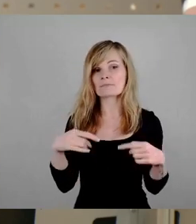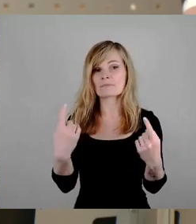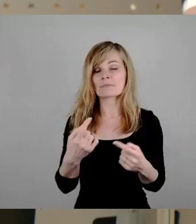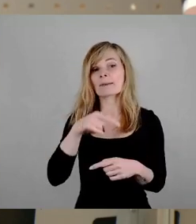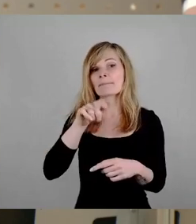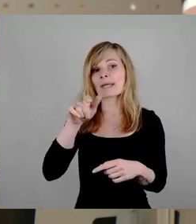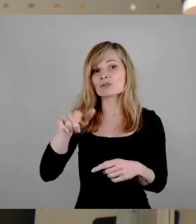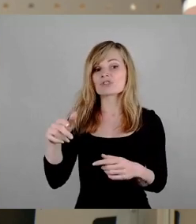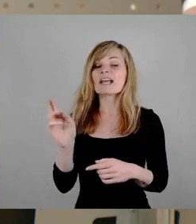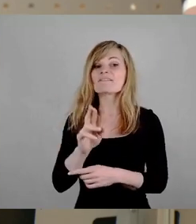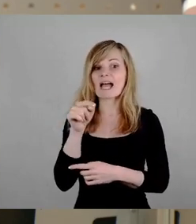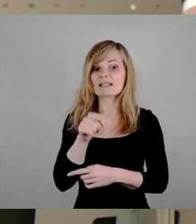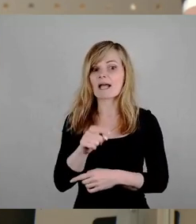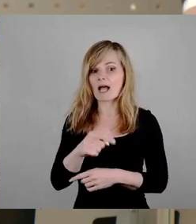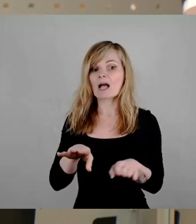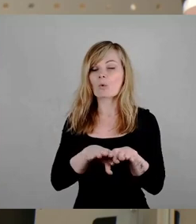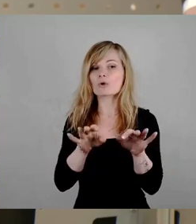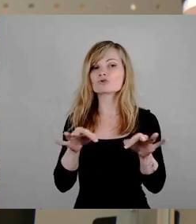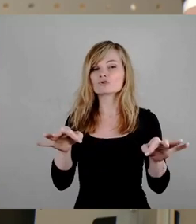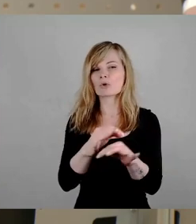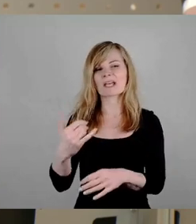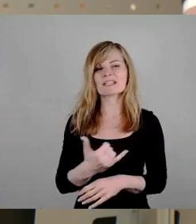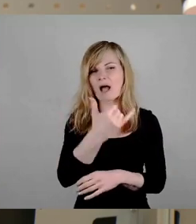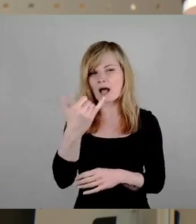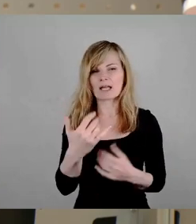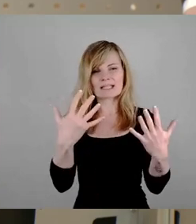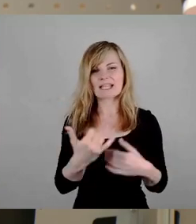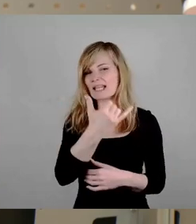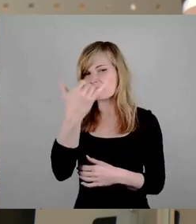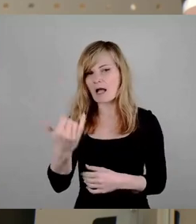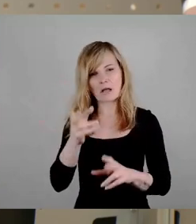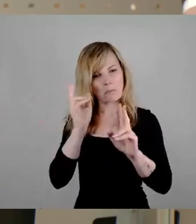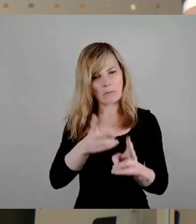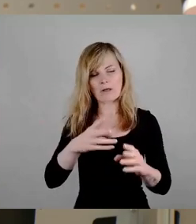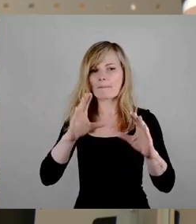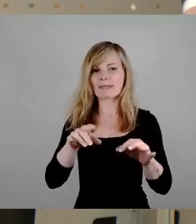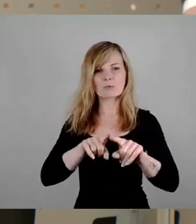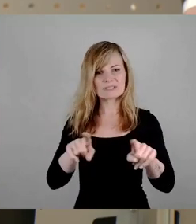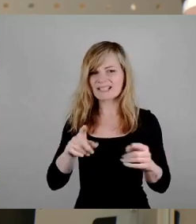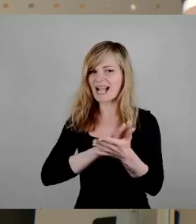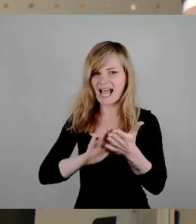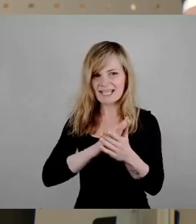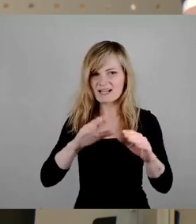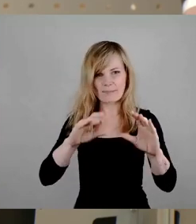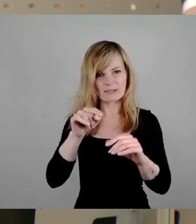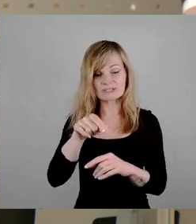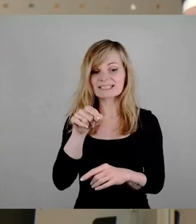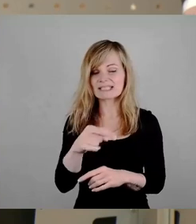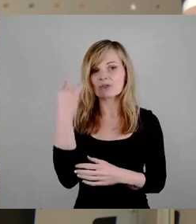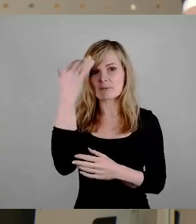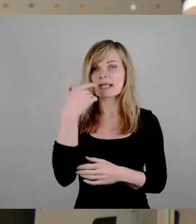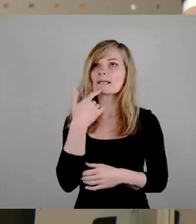die ein Grundstück liegen lassen über Jahre, Jahrzehnte und es nicht nutzen und es niemand nutzt, dass die sich überlegen, okay,